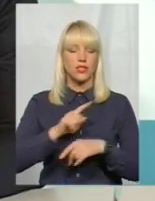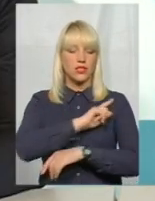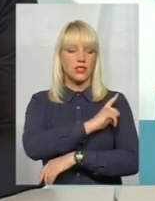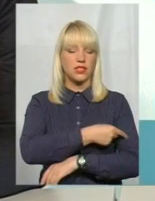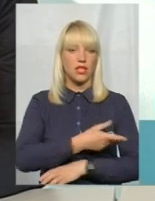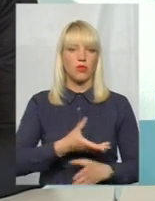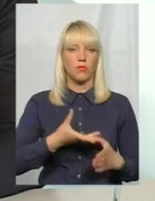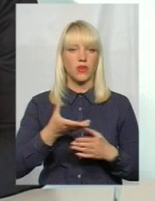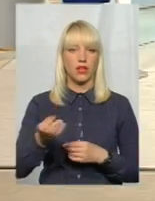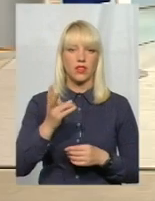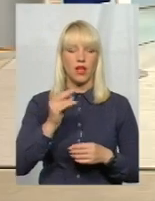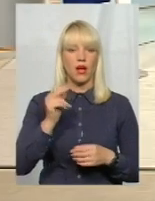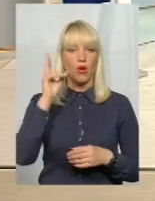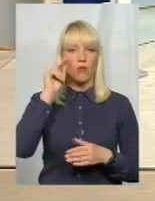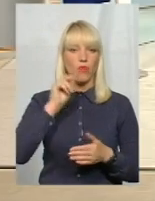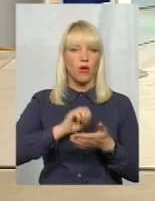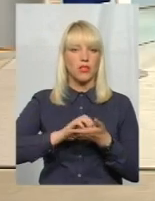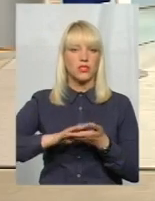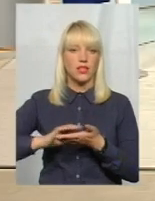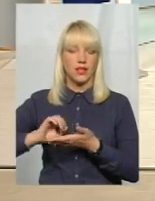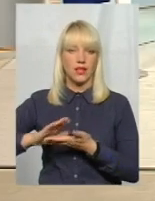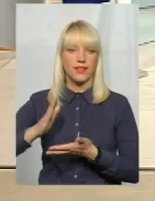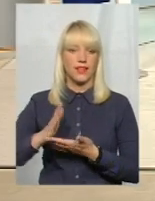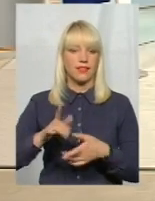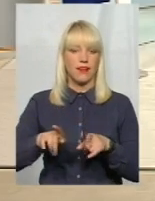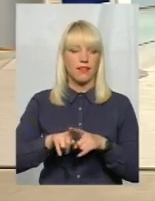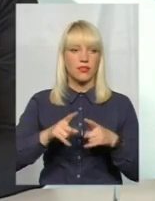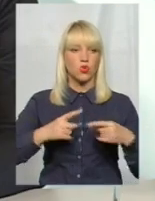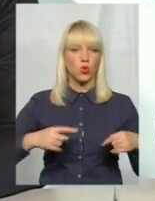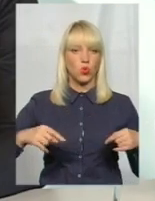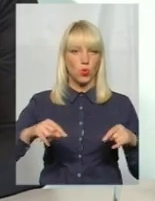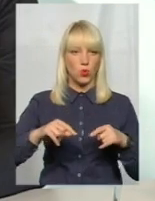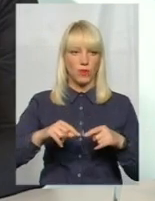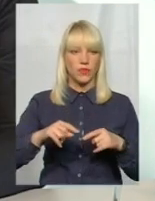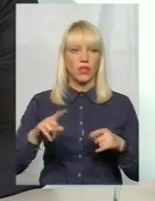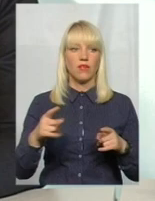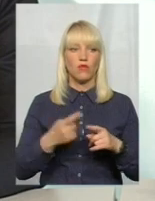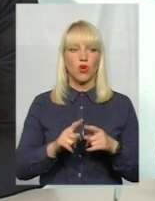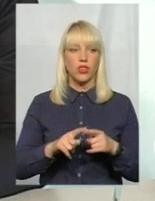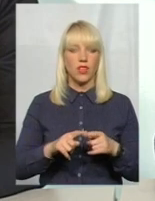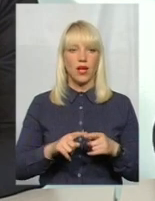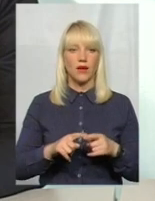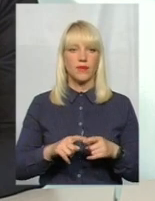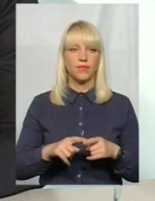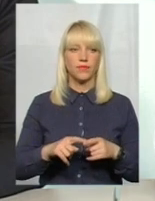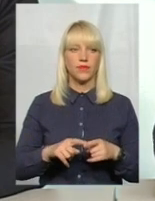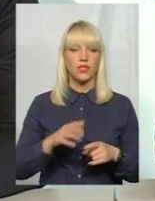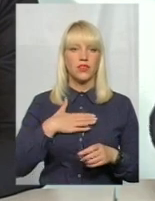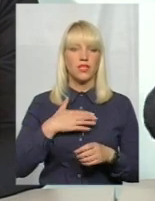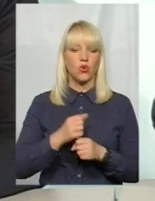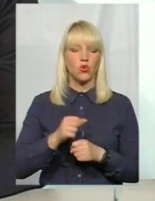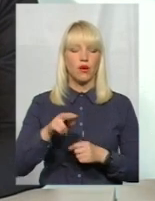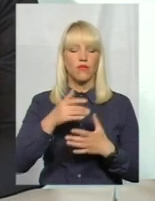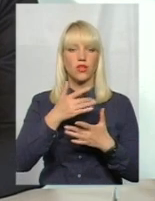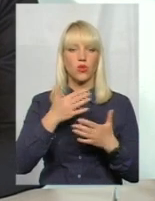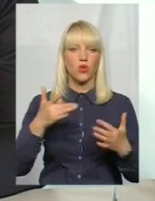якось на показниках, можливо, поправити. Тобто є така структура, вона настільки загартована до різних випробувань